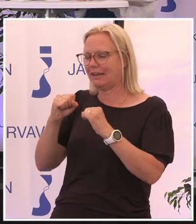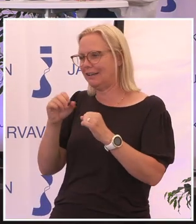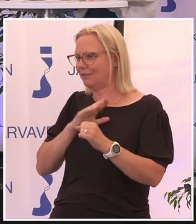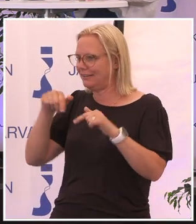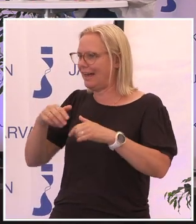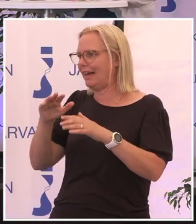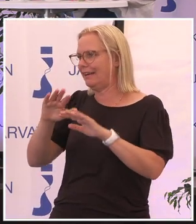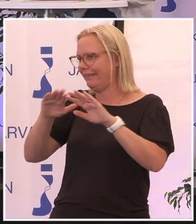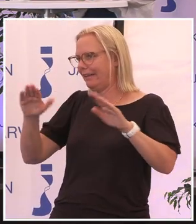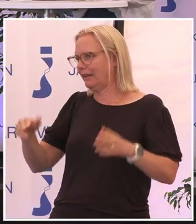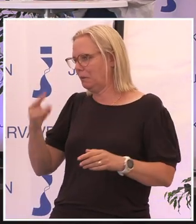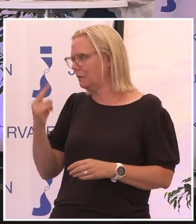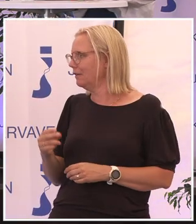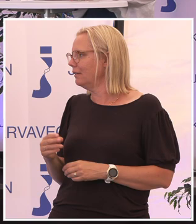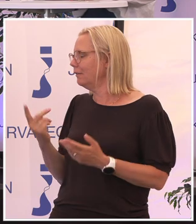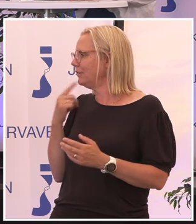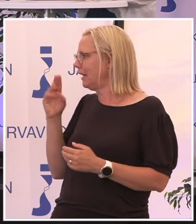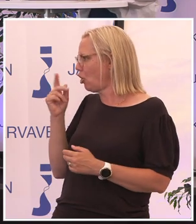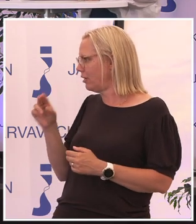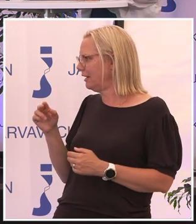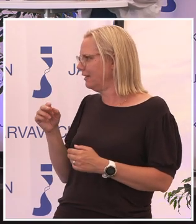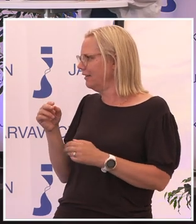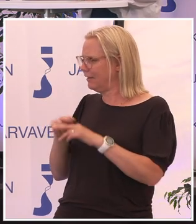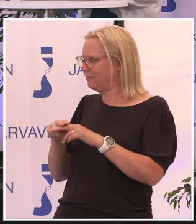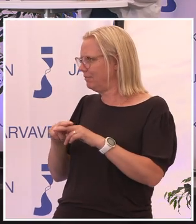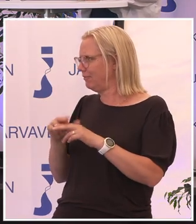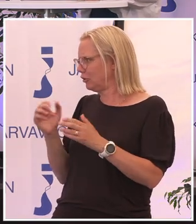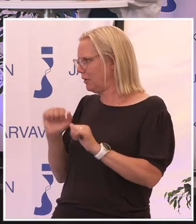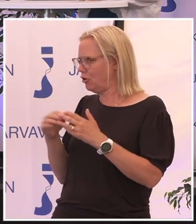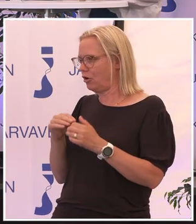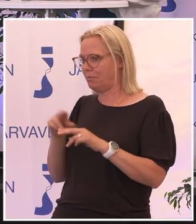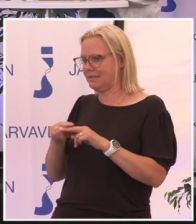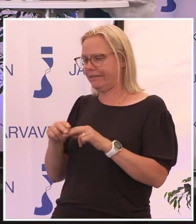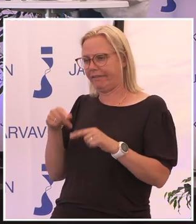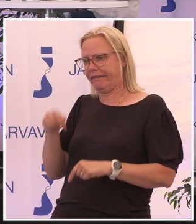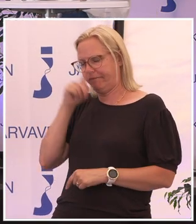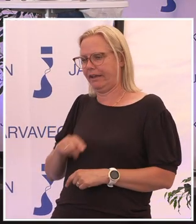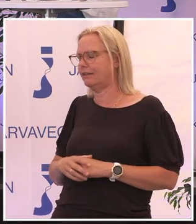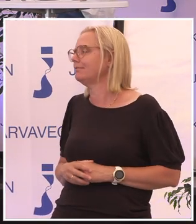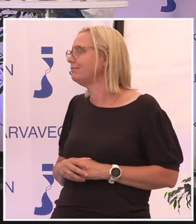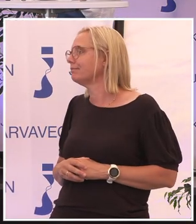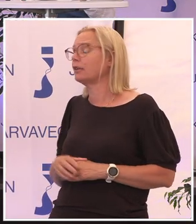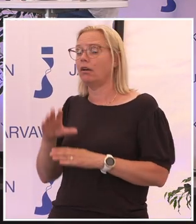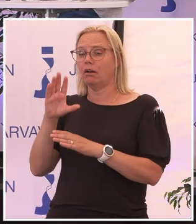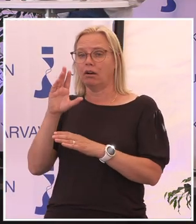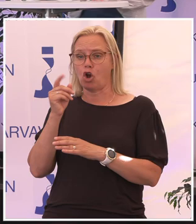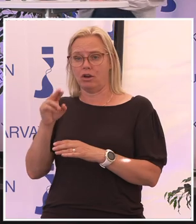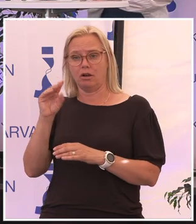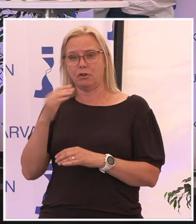Vad säger du Karin, vad ska man göra om man känner så här, så här får det inte vara? Så här får det inte vara, då tycker jag faktiskt att man ska